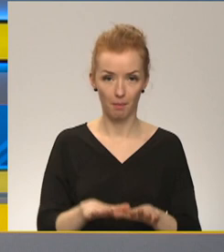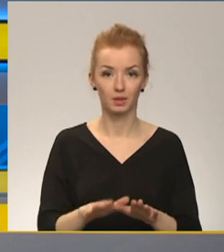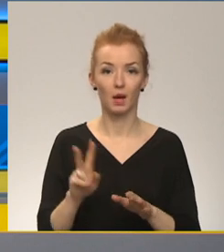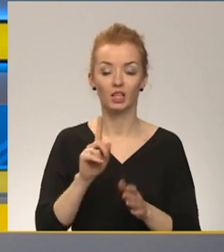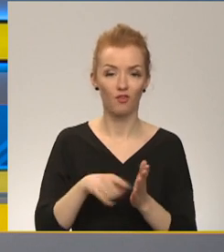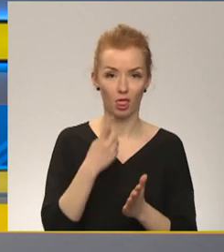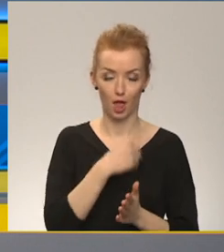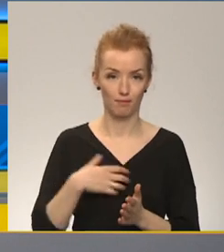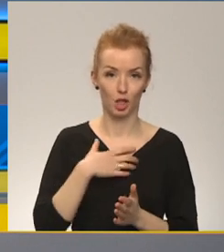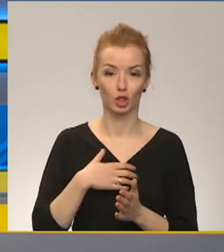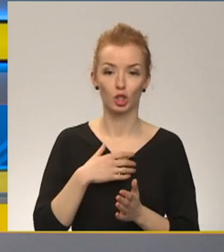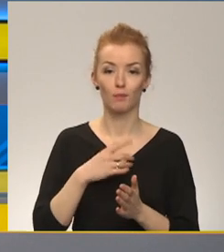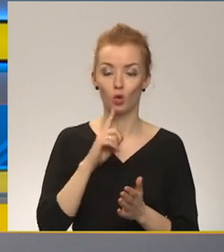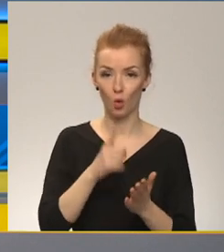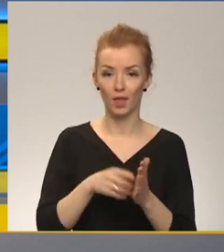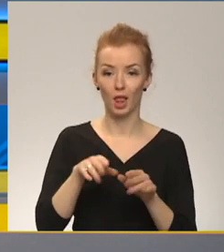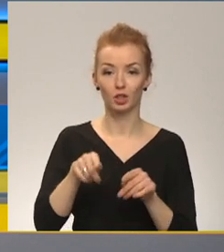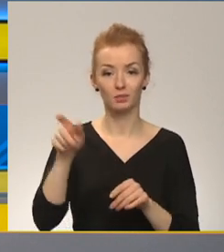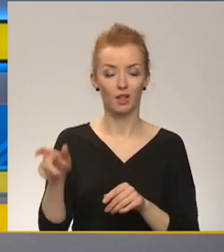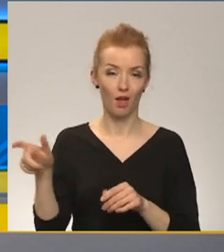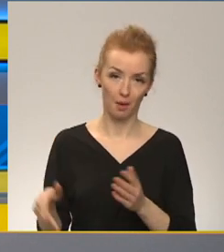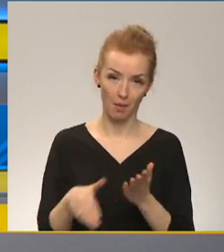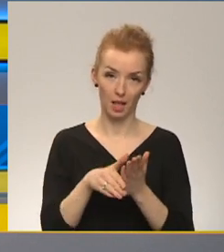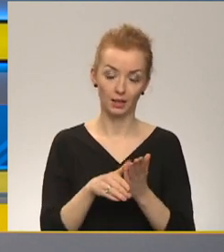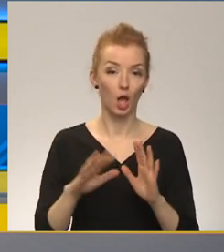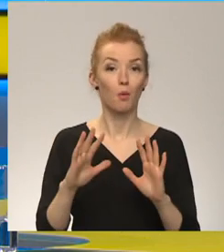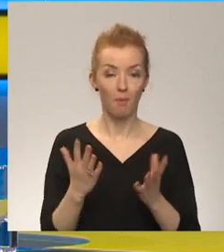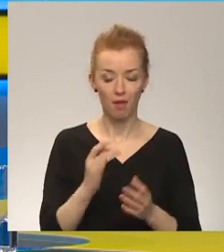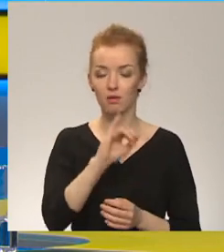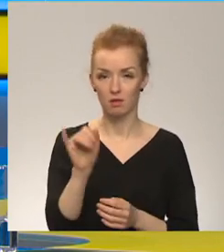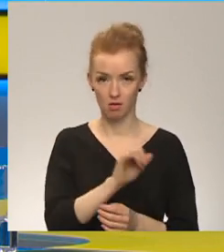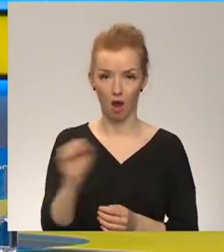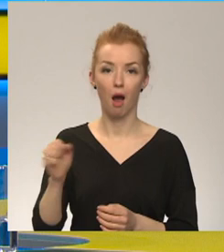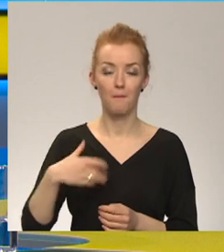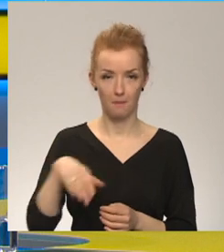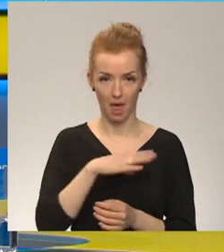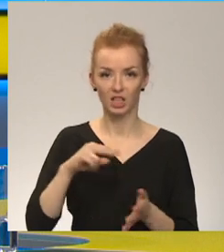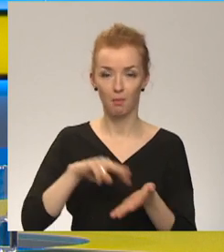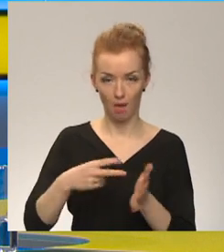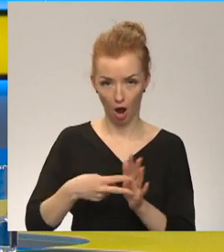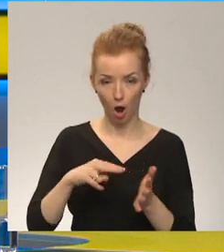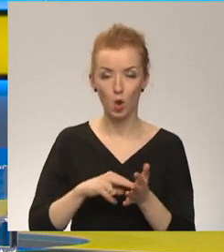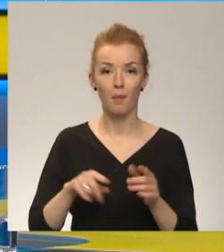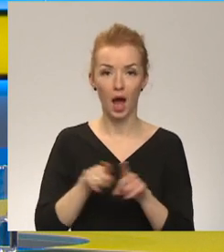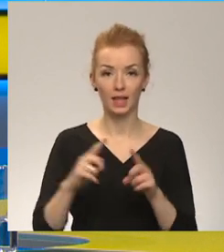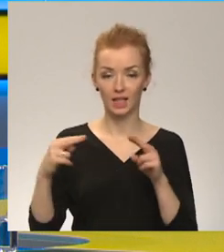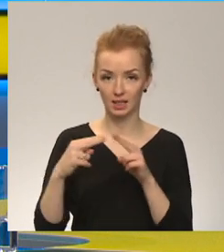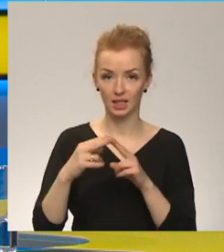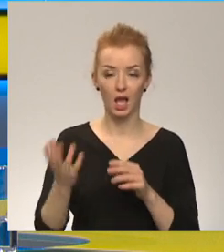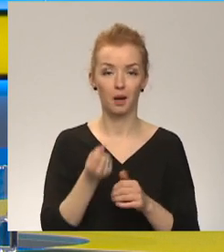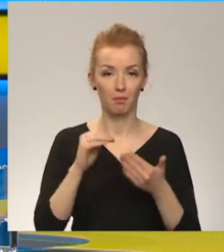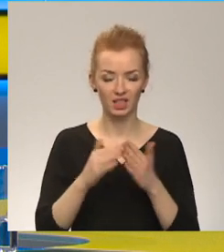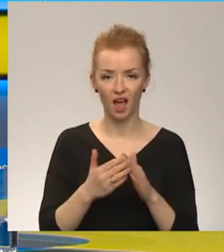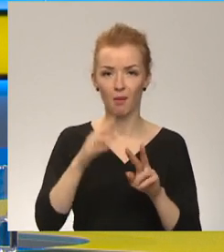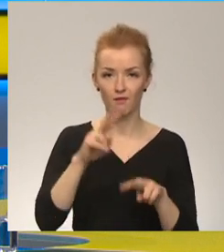tieši noteikt, lai šiem cilvēkiem palīdzētu. Bet visnotaļ, jā, mums ir plāns, arī mums ir saziņa ar pilsētām, saziņa ar vietām, kur to